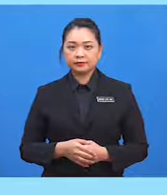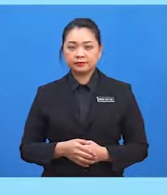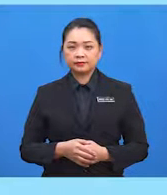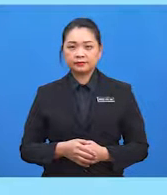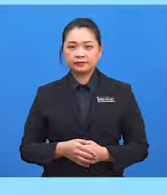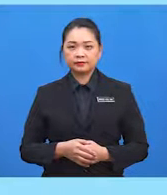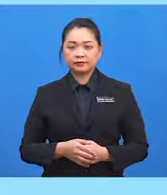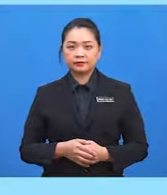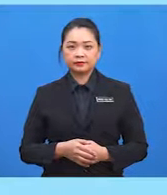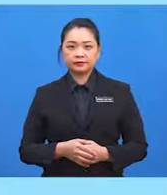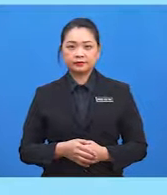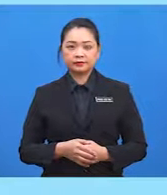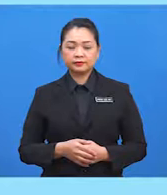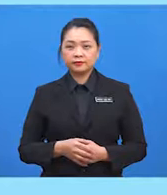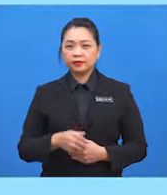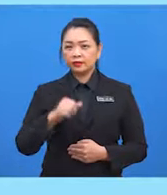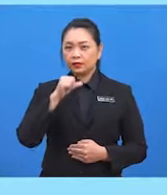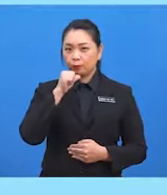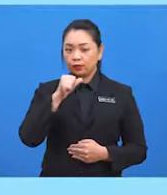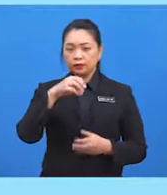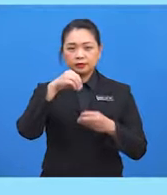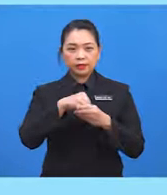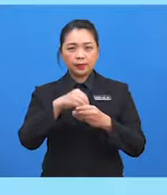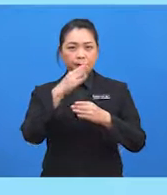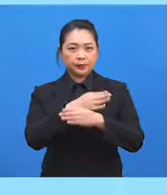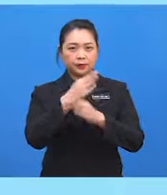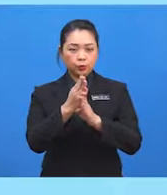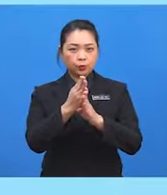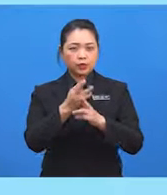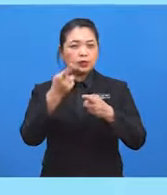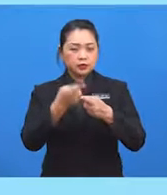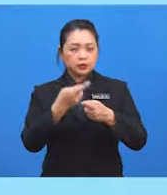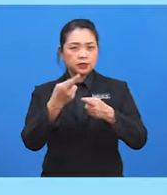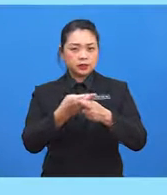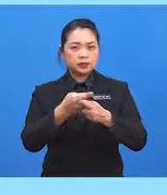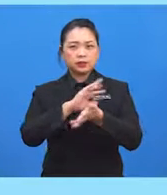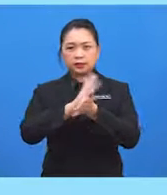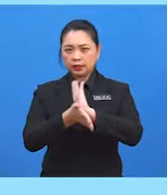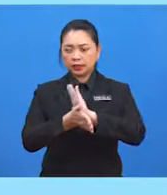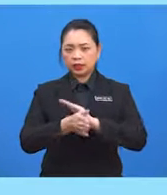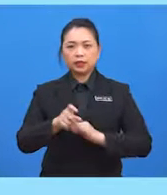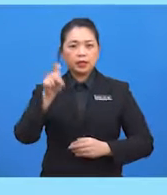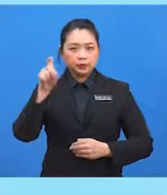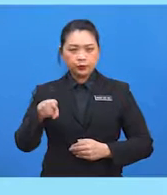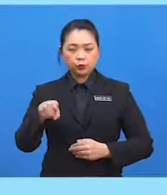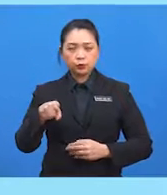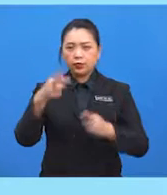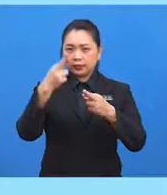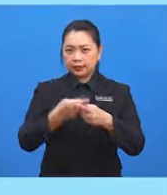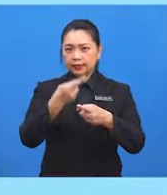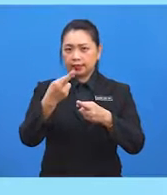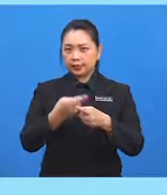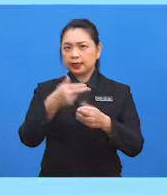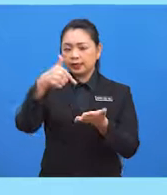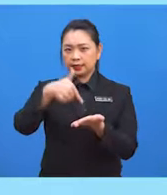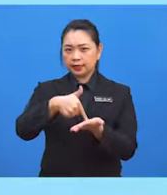bukan dalam bentuk termudah. Ia perlu direngkaskan. Dan jawapannya